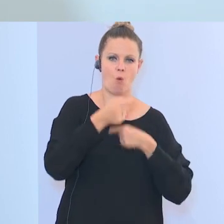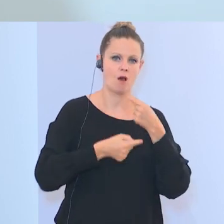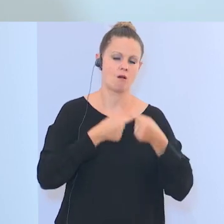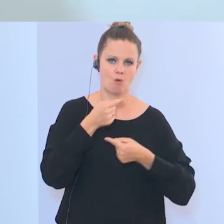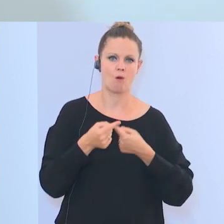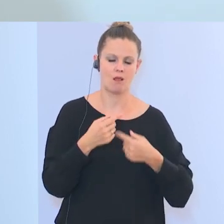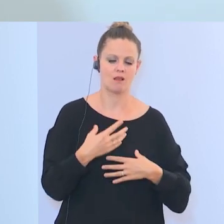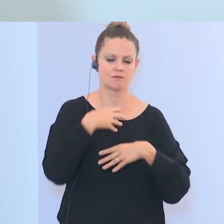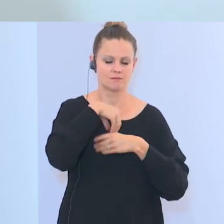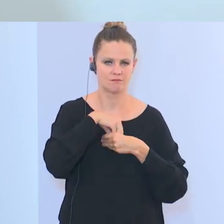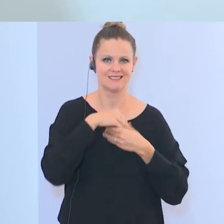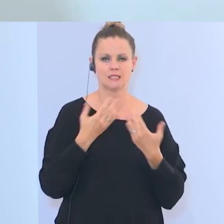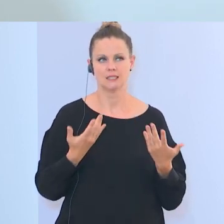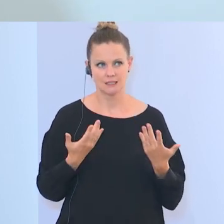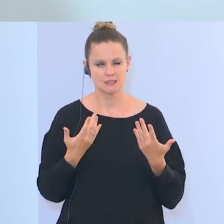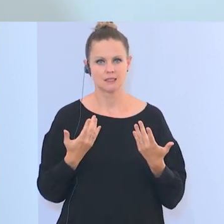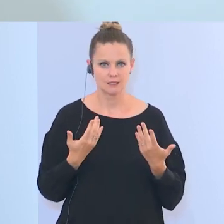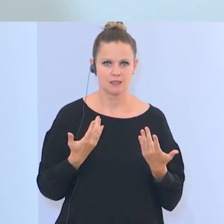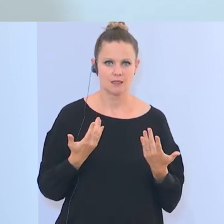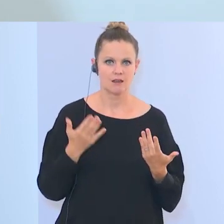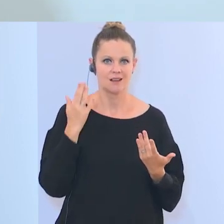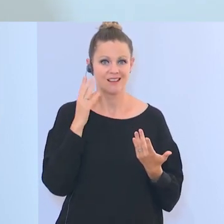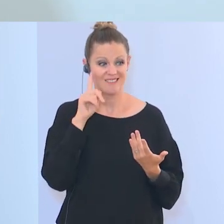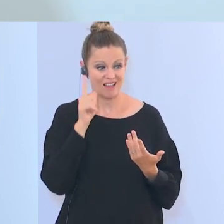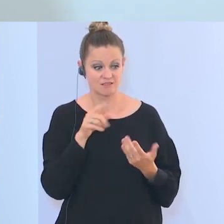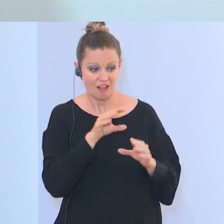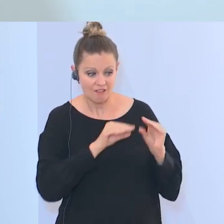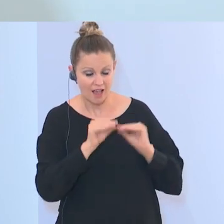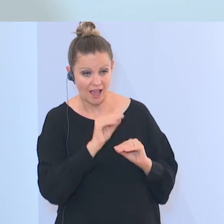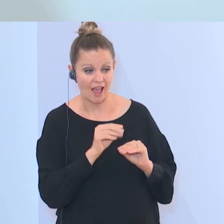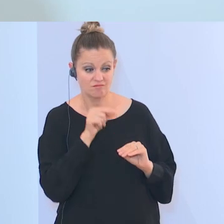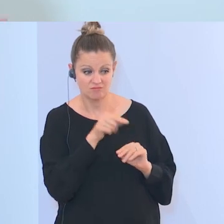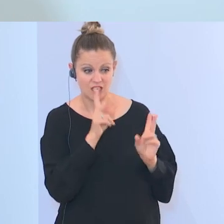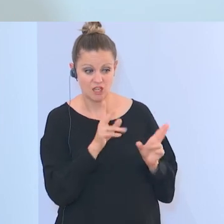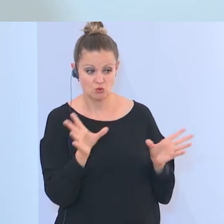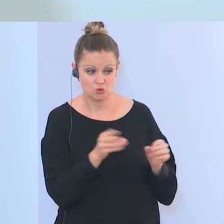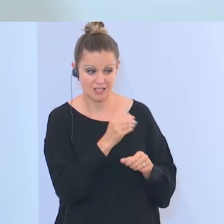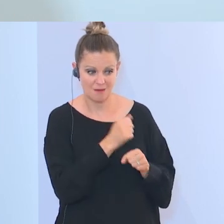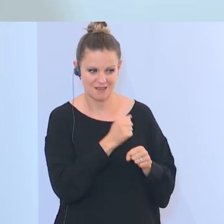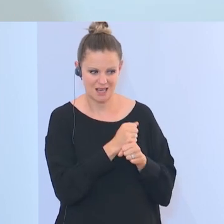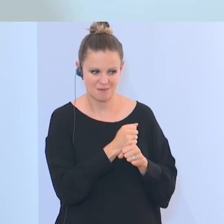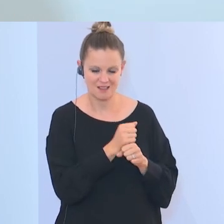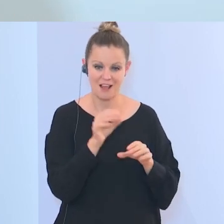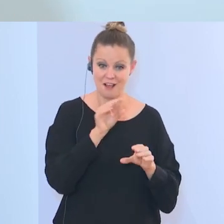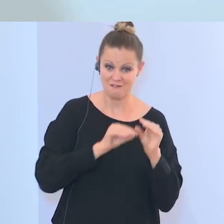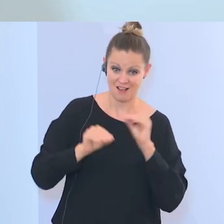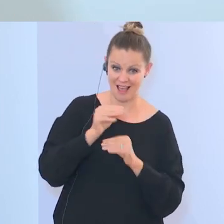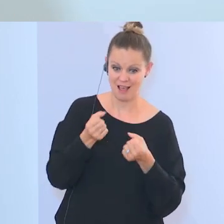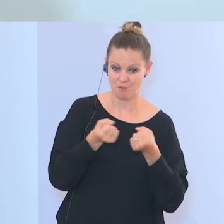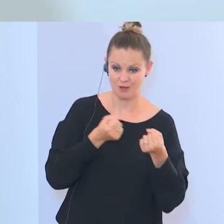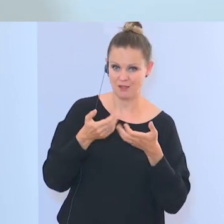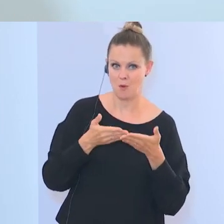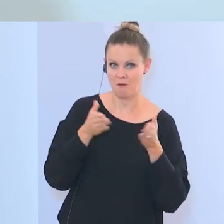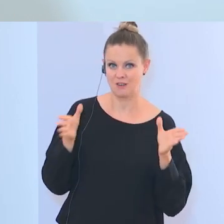sich sozusagen zu wissen, was sind Vereine, mit denen man zusammenarbeitet, was sind Vereine, mit denen die Politik und die